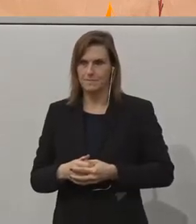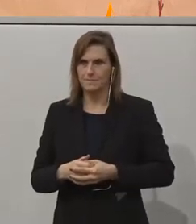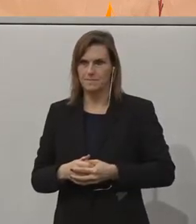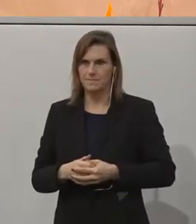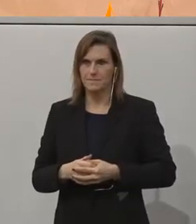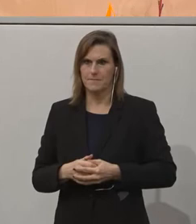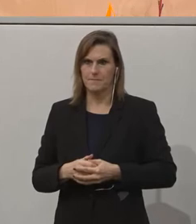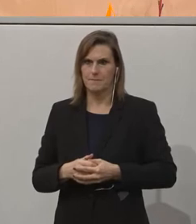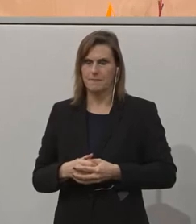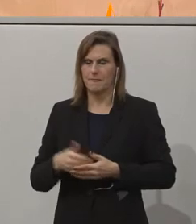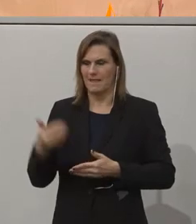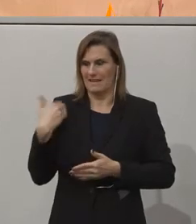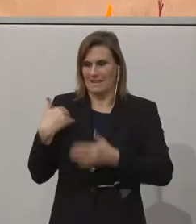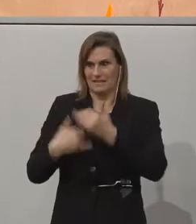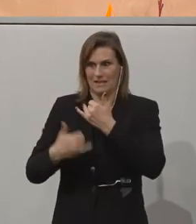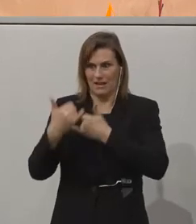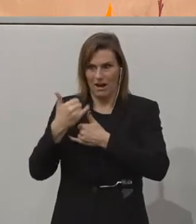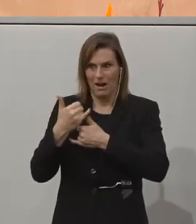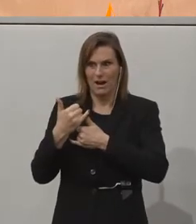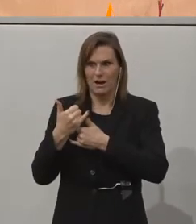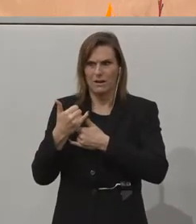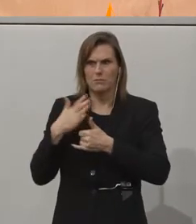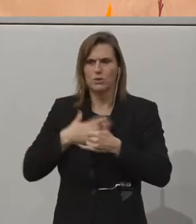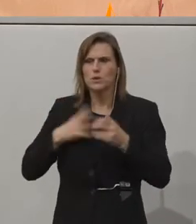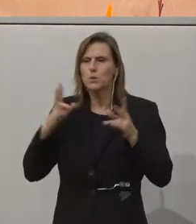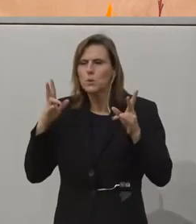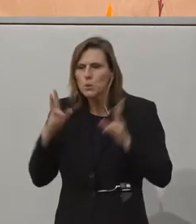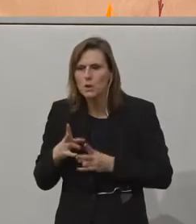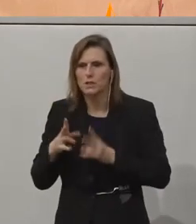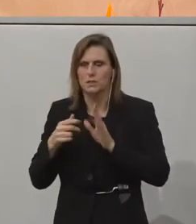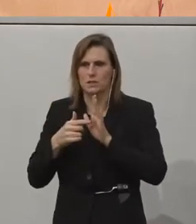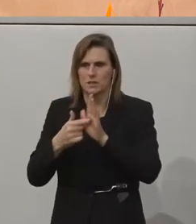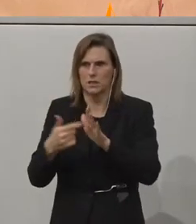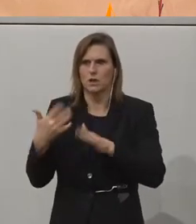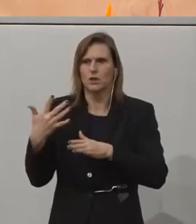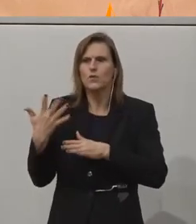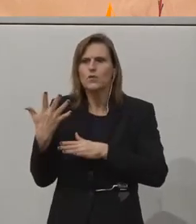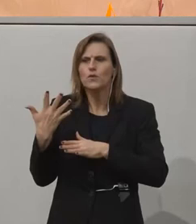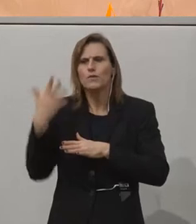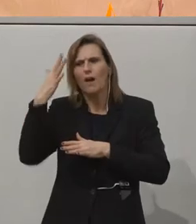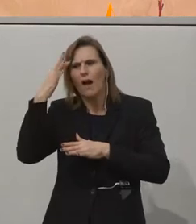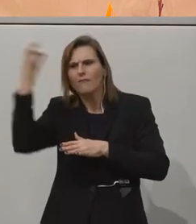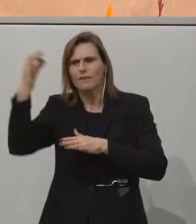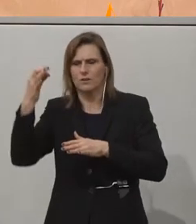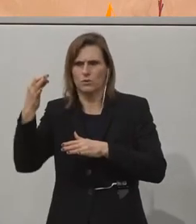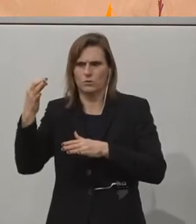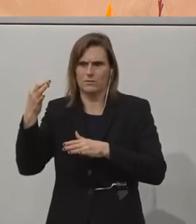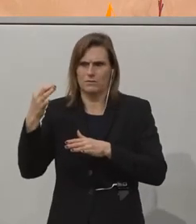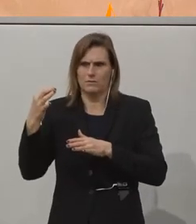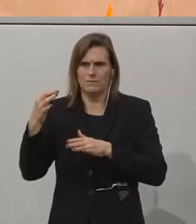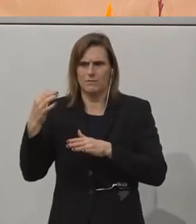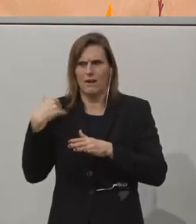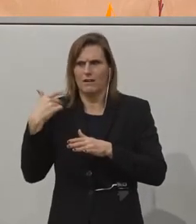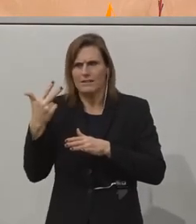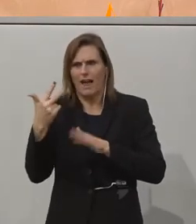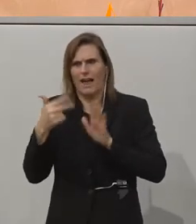Wir haben das letzte Jahr, und das möchte ich ganz kurz darauf eingehen, fünf Innovationen gezeigt. Drei davon möchte ich wirklich herausgreifen,